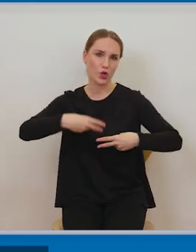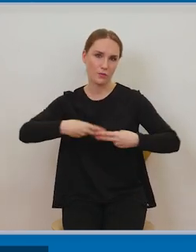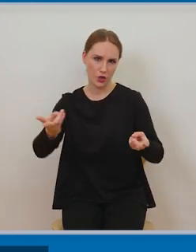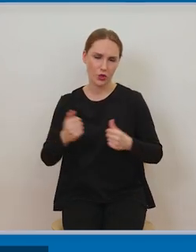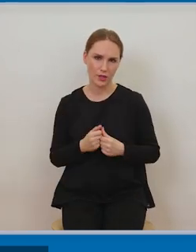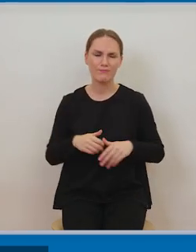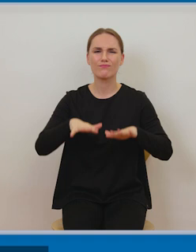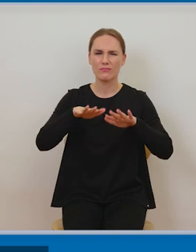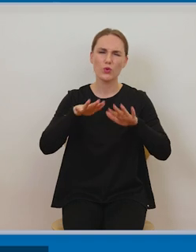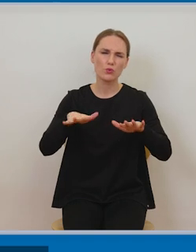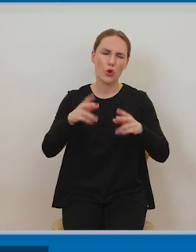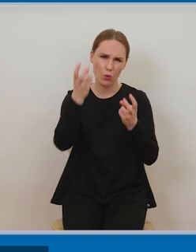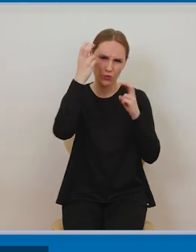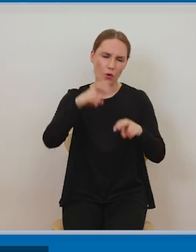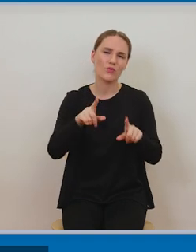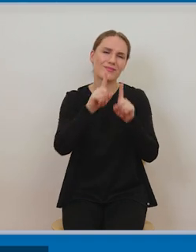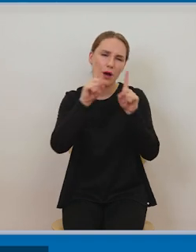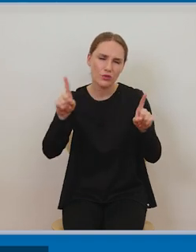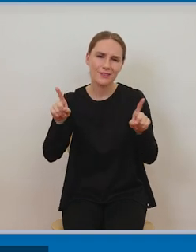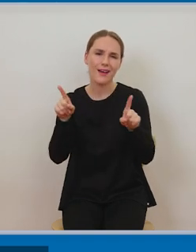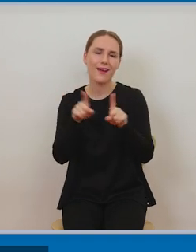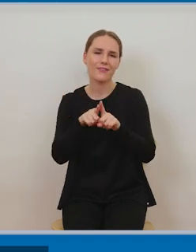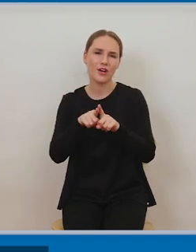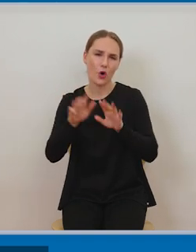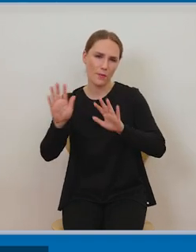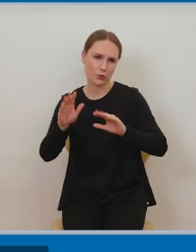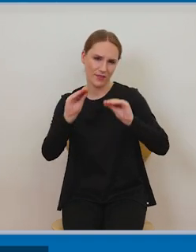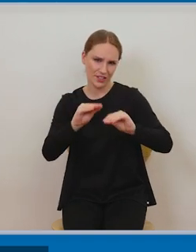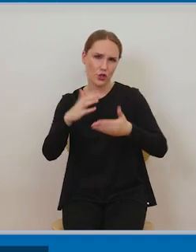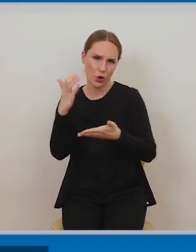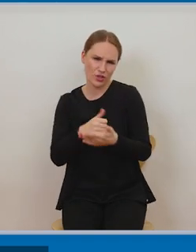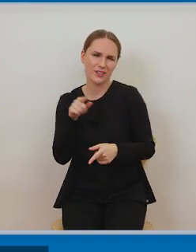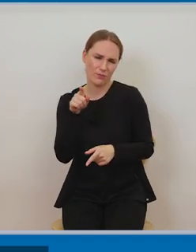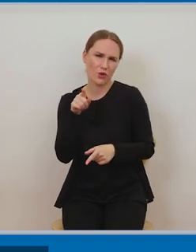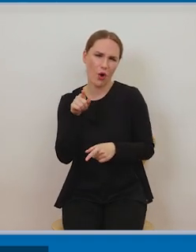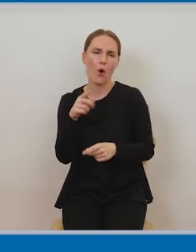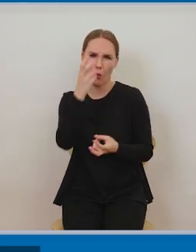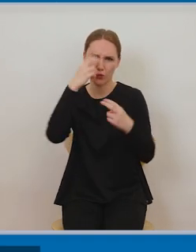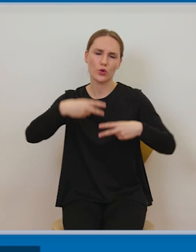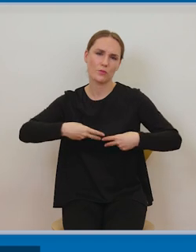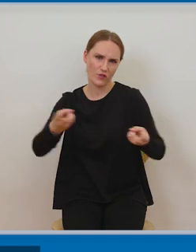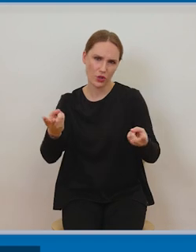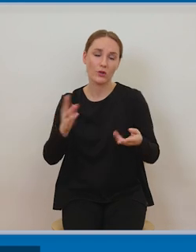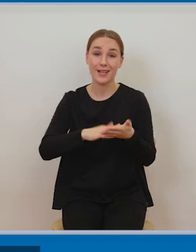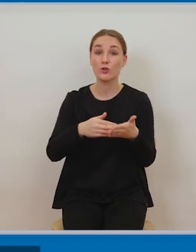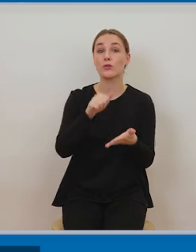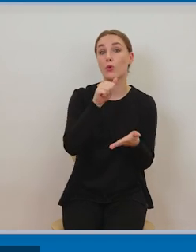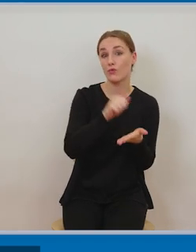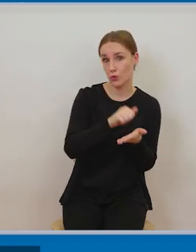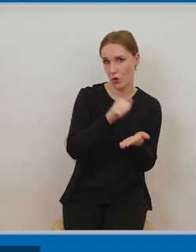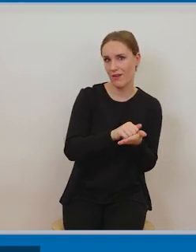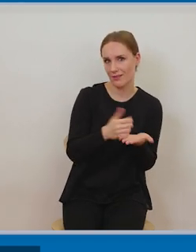repozytoriach, albo w innych bazach danych, czy w ogóle nawet dostępnym w internecie. Większość z tych